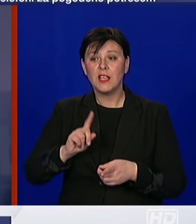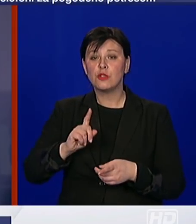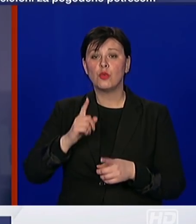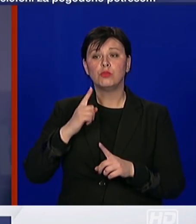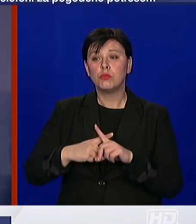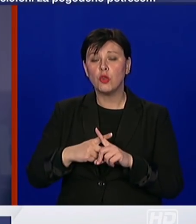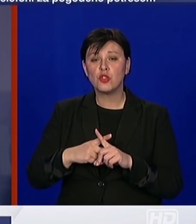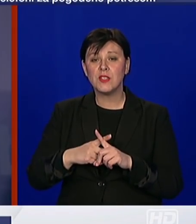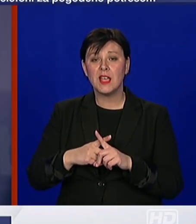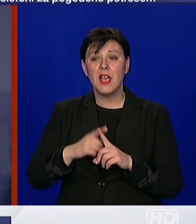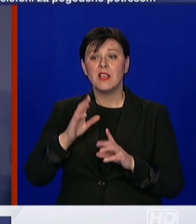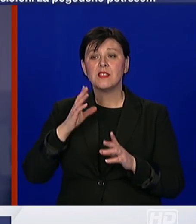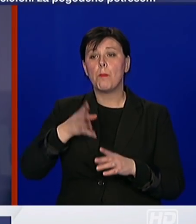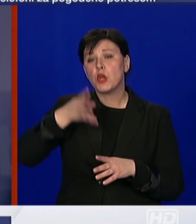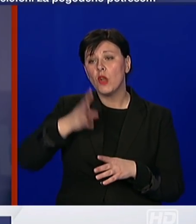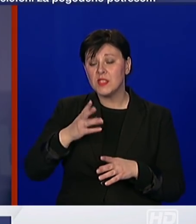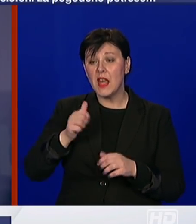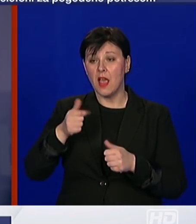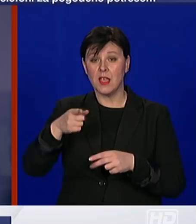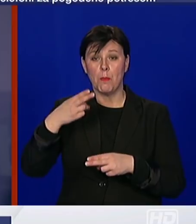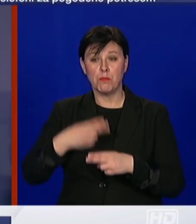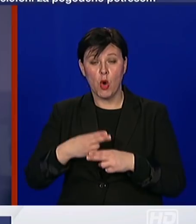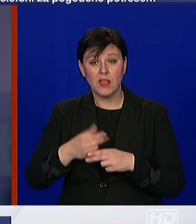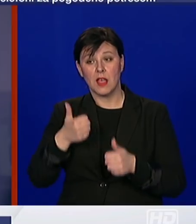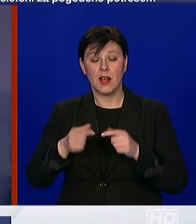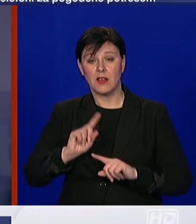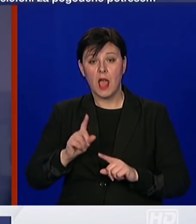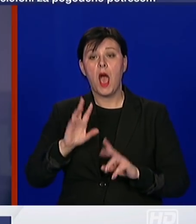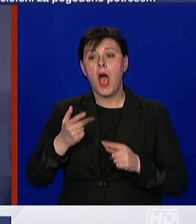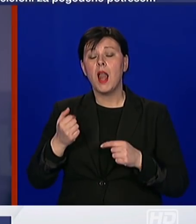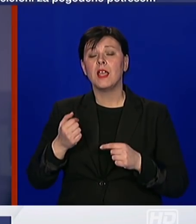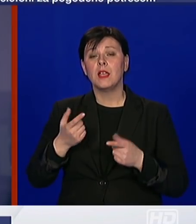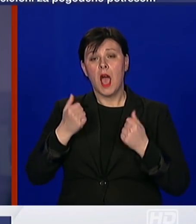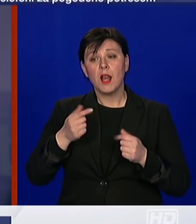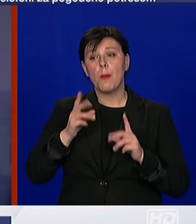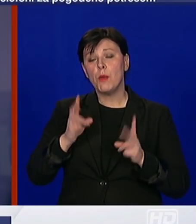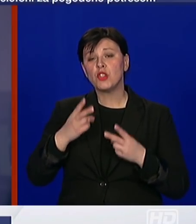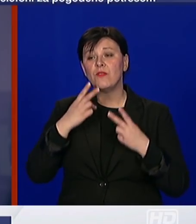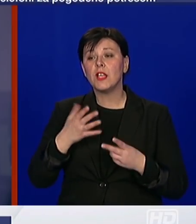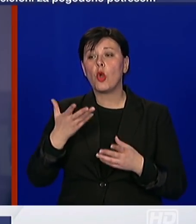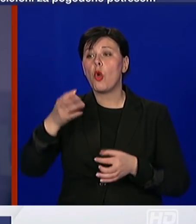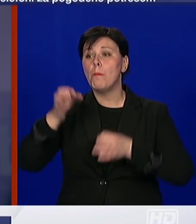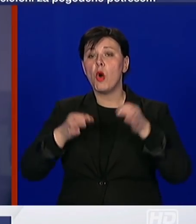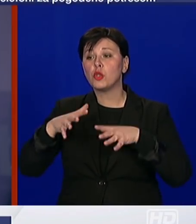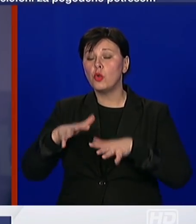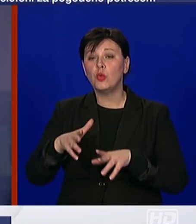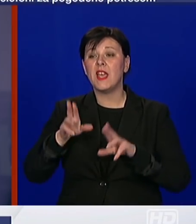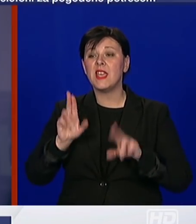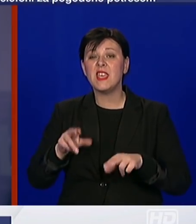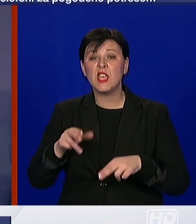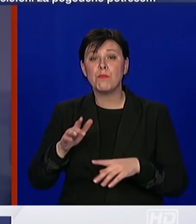nisu validirani za diagnostiku. Međutim, mogu nam pokazati postotak populacije koja ima antitijela,